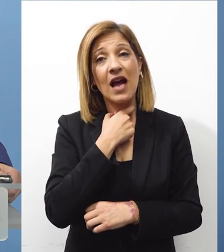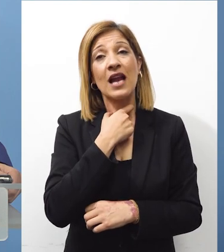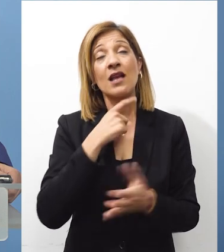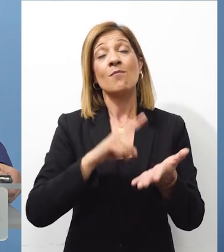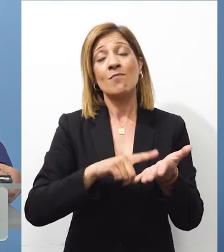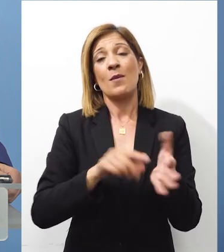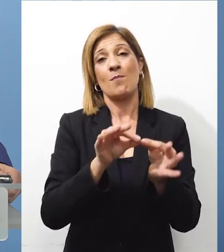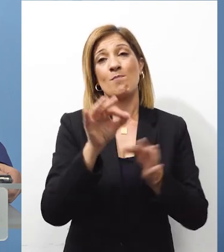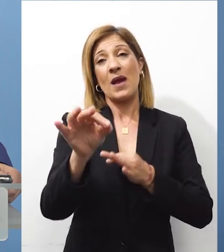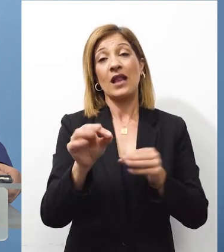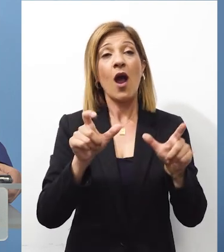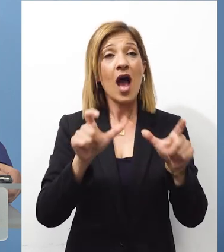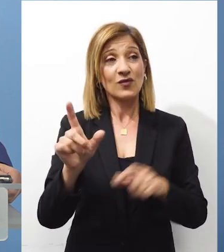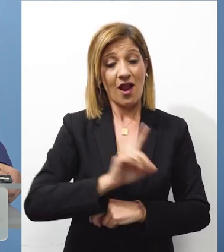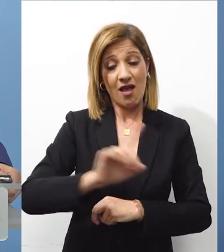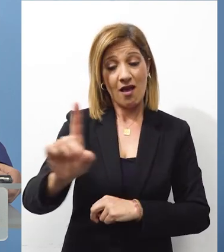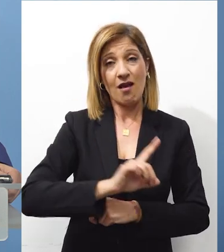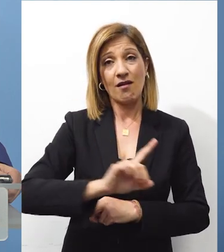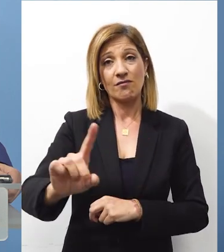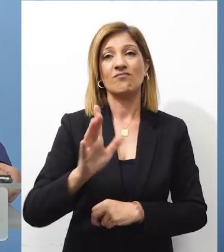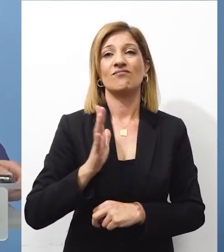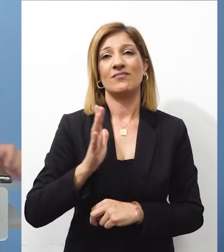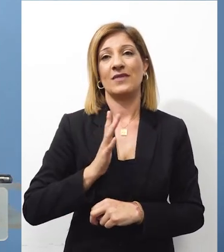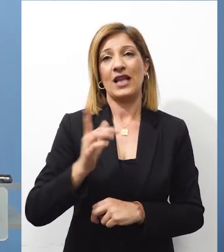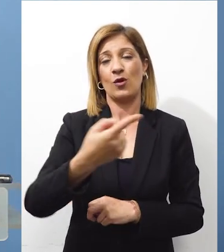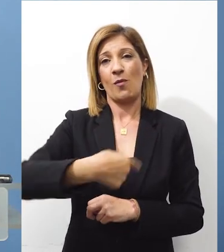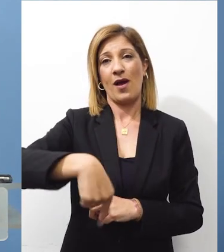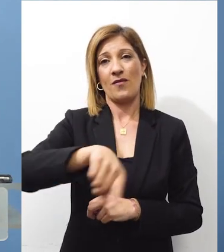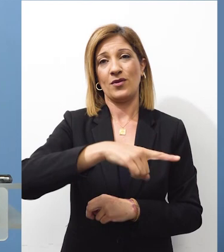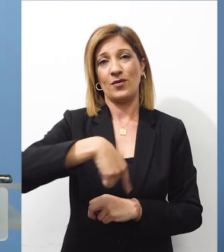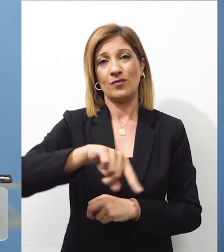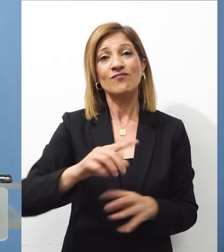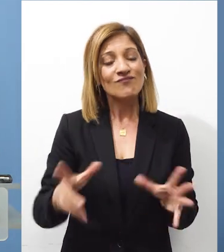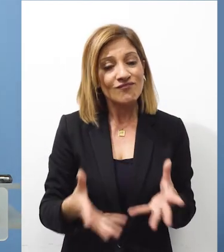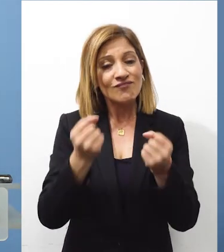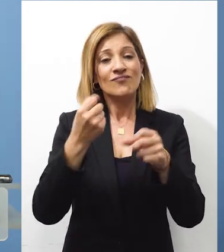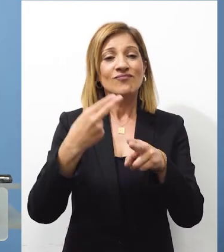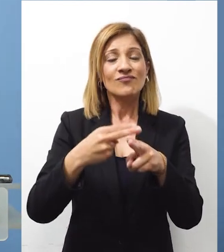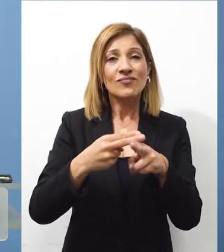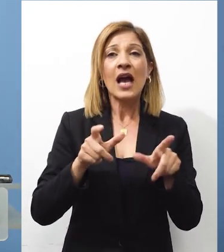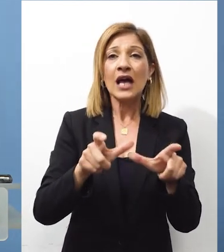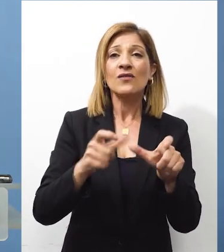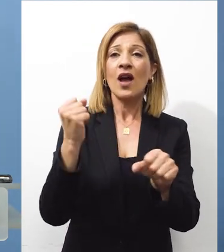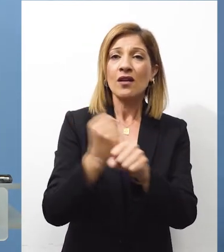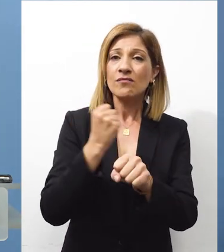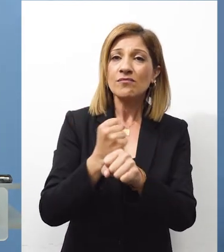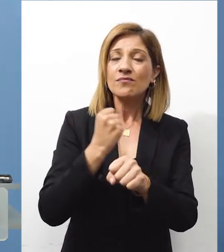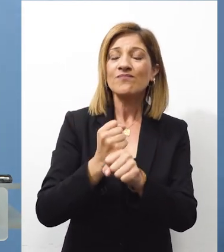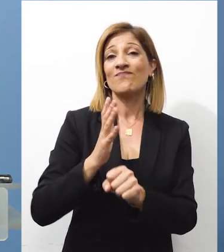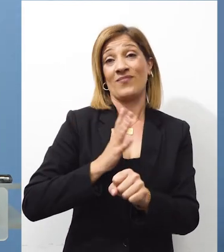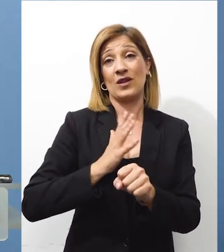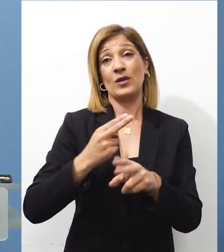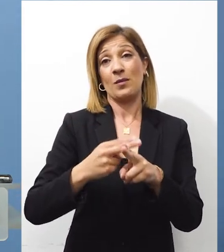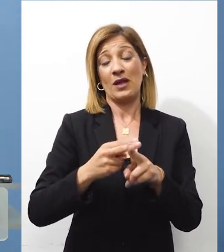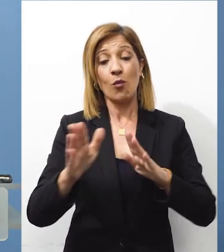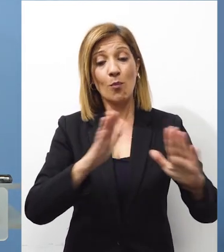πρακτικών μέτρων και ασφαλιστικών δικλείδων για διασφάλιση της ασφάλειας των εργαζομένων και είναι